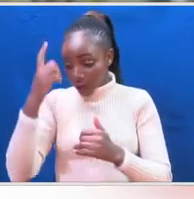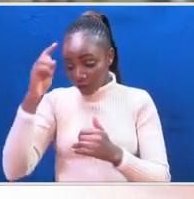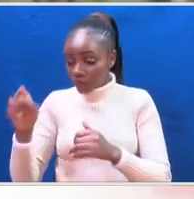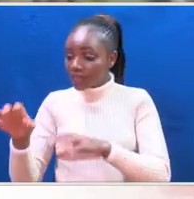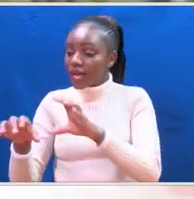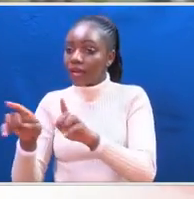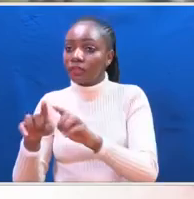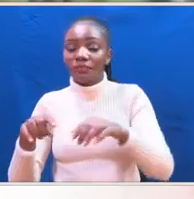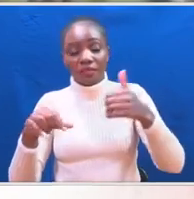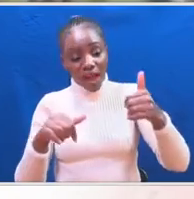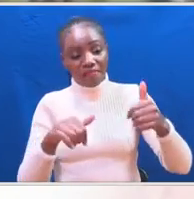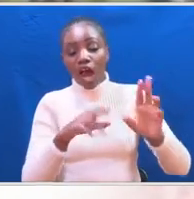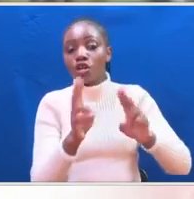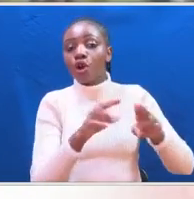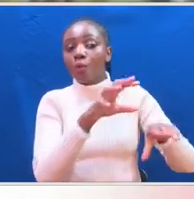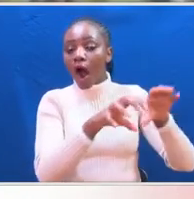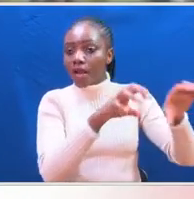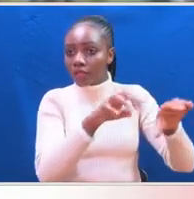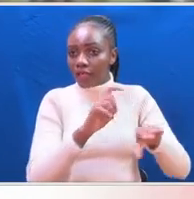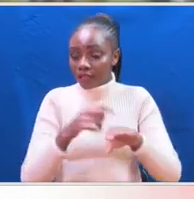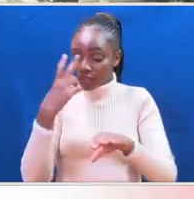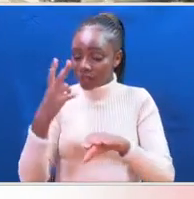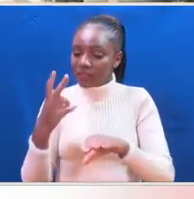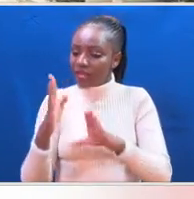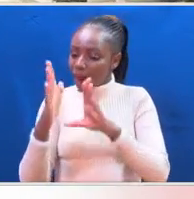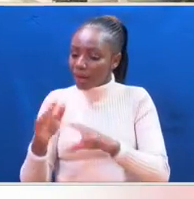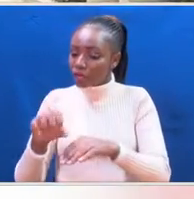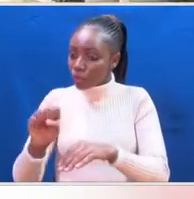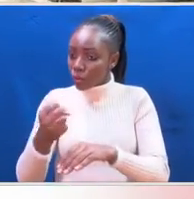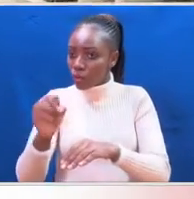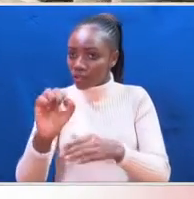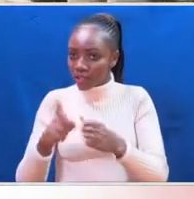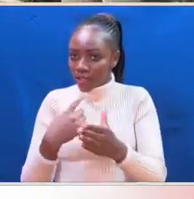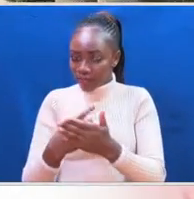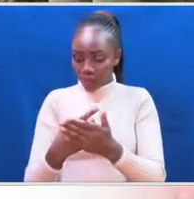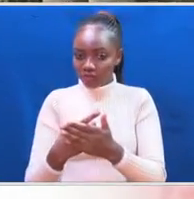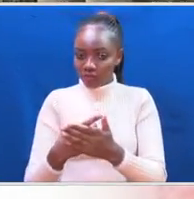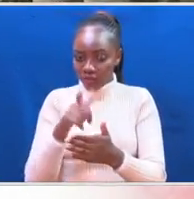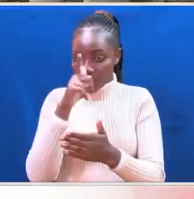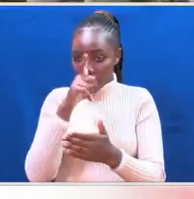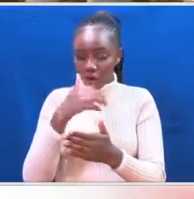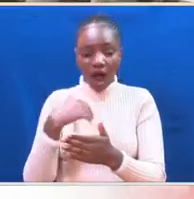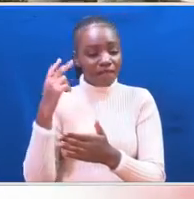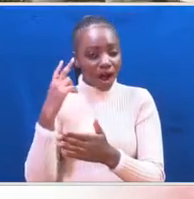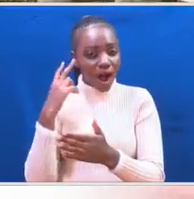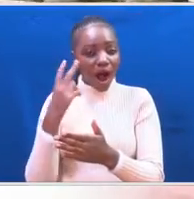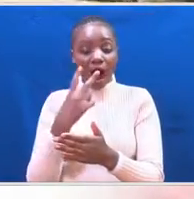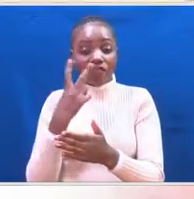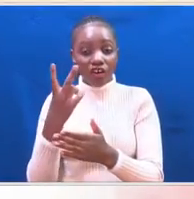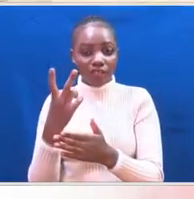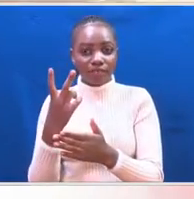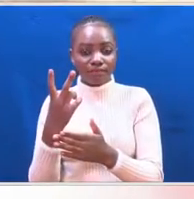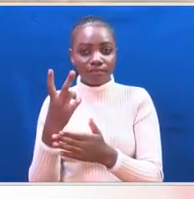wanapewa ulinzi. Wakiona mwanadama akipiti hapa kalibu, hiyo kifaru anatoa sauti, na hii sauti ya kitoa,